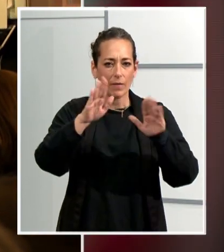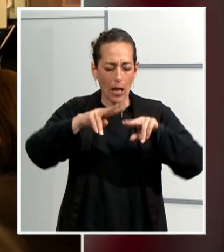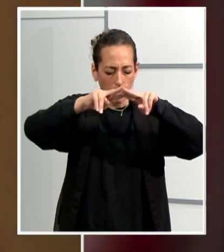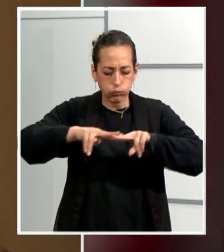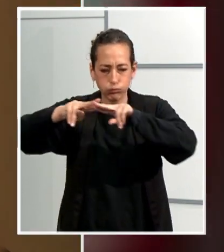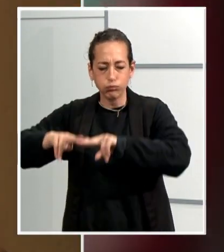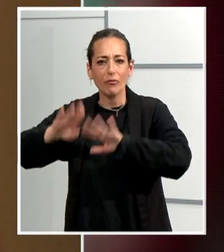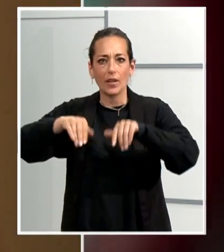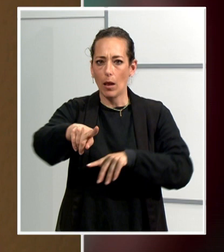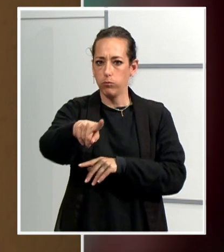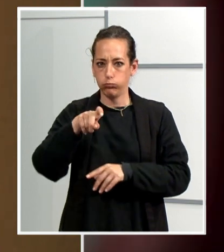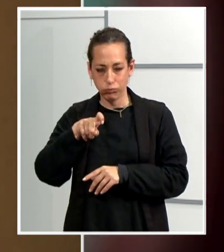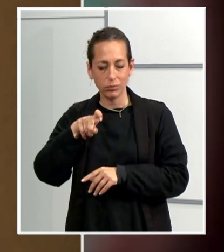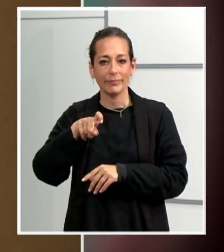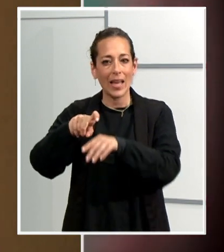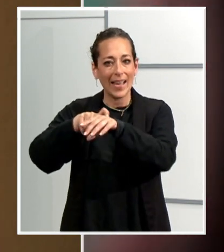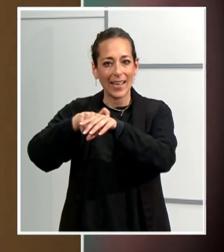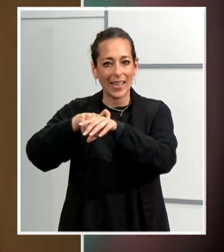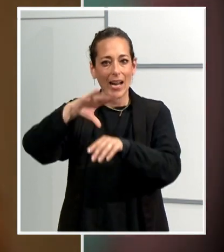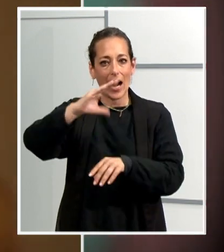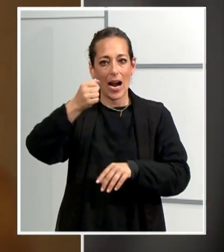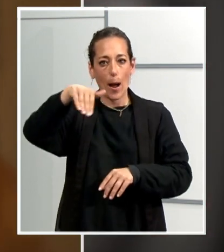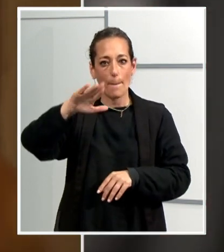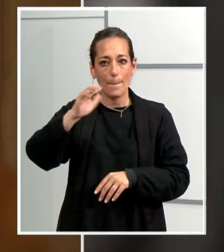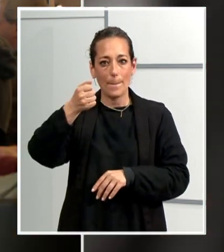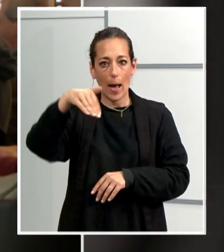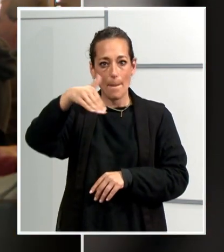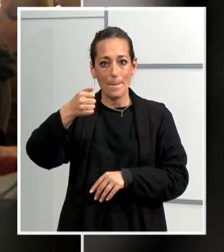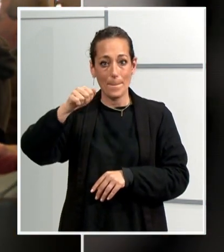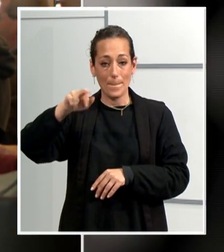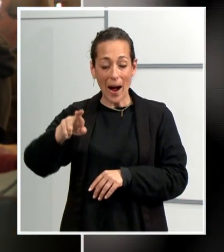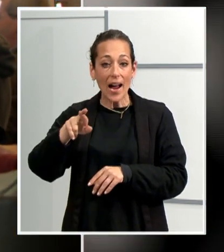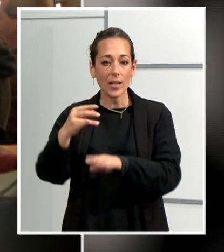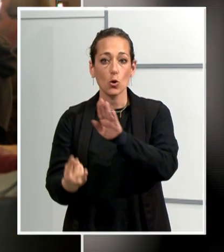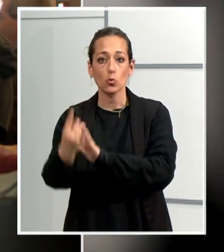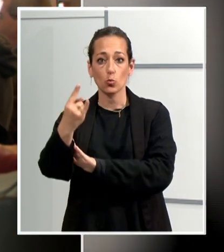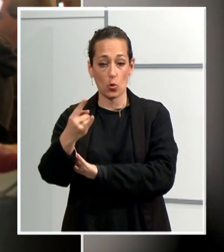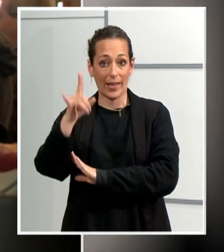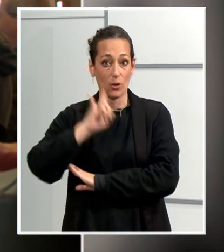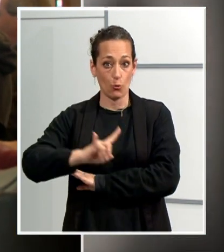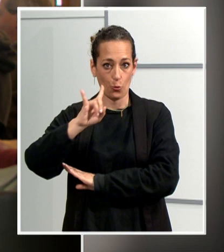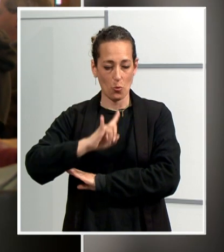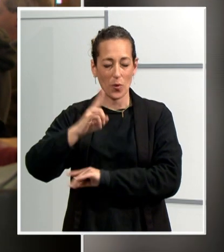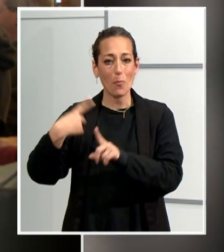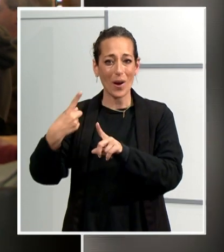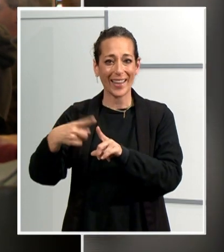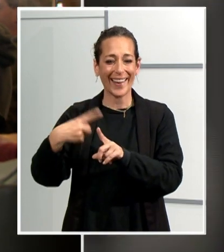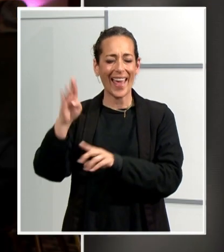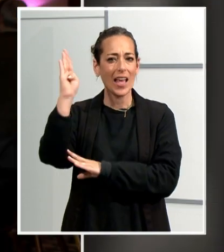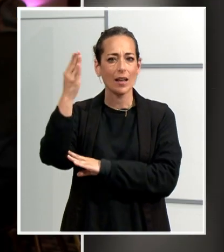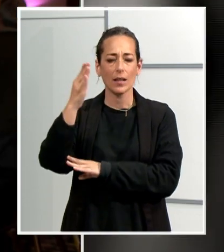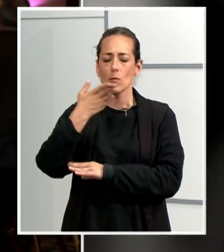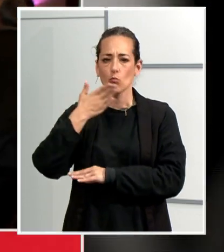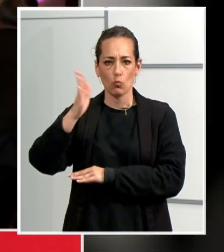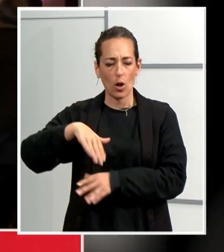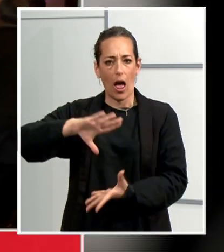varietat Campamar procedent de Rubí, la que s'adapta millor a les condicions del Vallès i a la nova situació climàtica. I aquesta vegada vam pensar que la